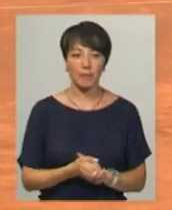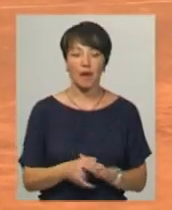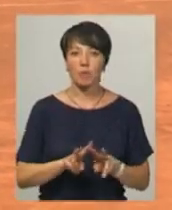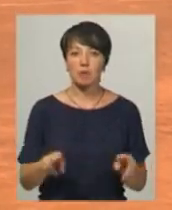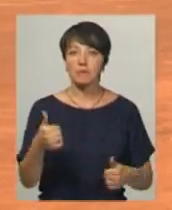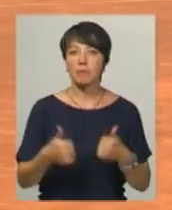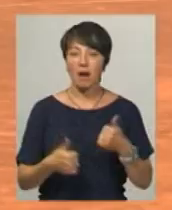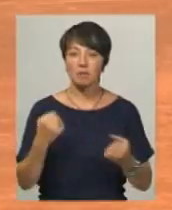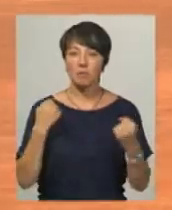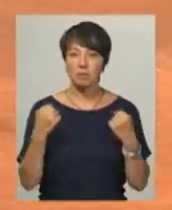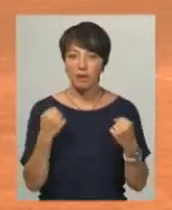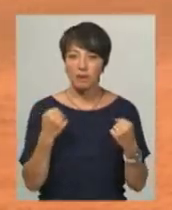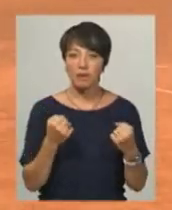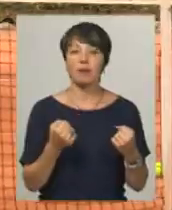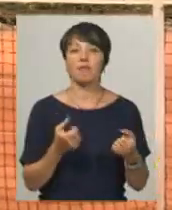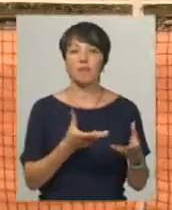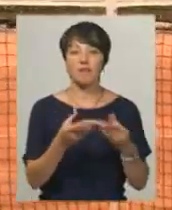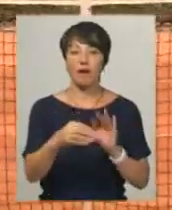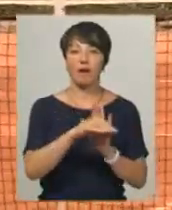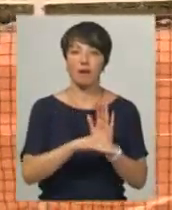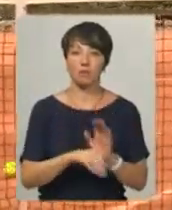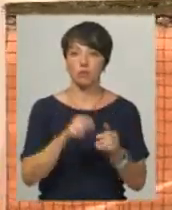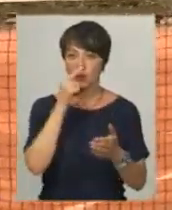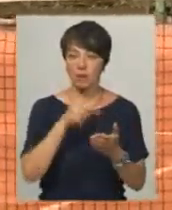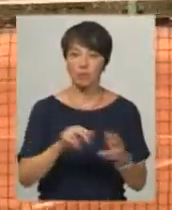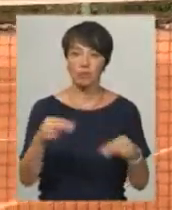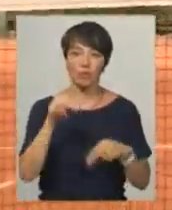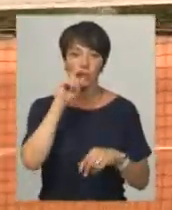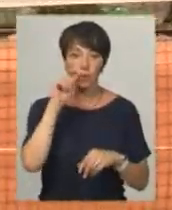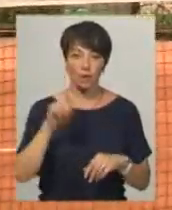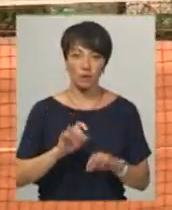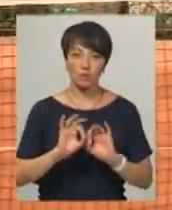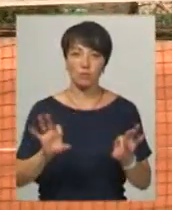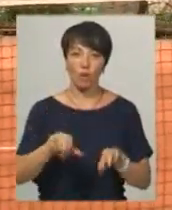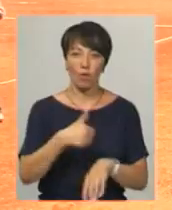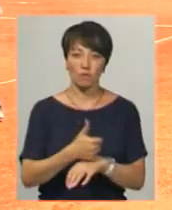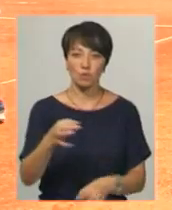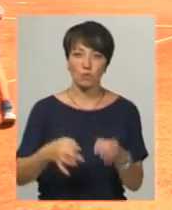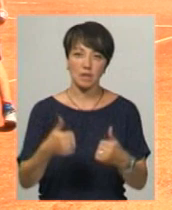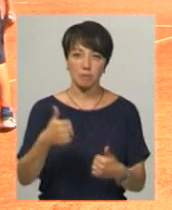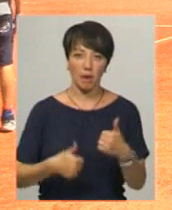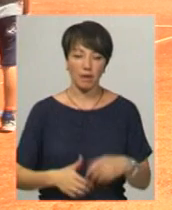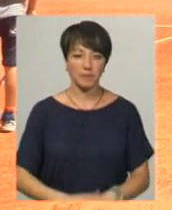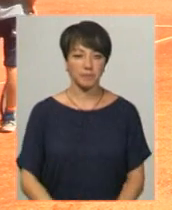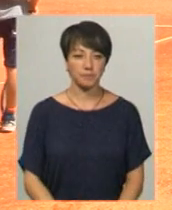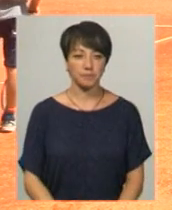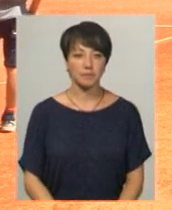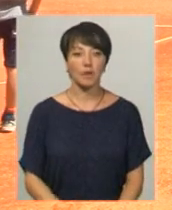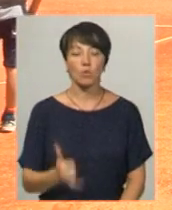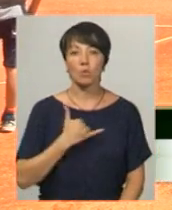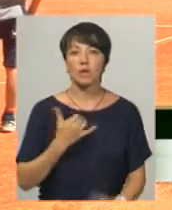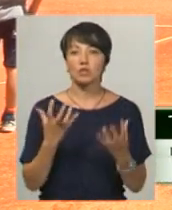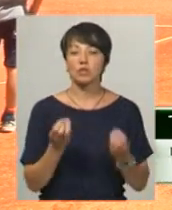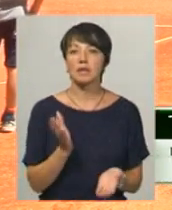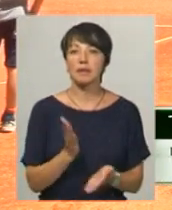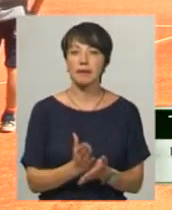змагання спортсмени здобувають рейтинг, згідно якого зможе потрапити на чемпіонат України. Розповідає головний студія змагань Тетяна Болбова. У нас ще є